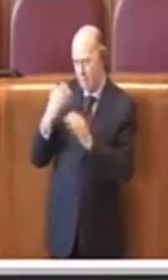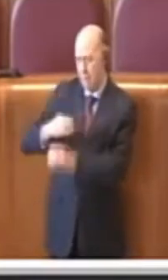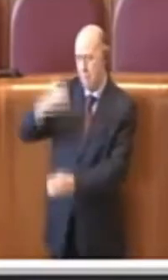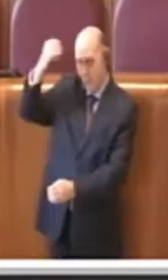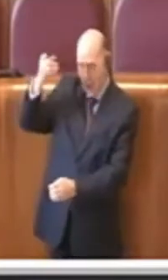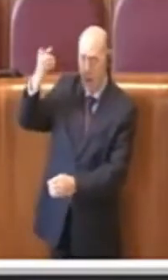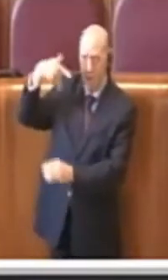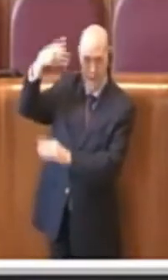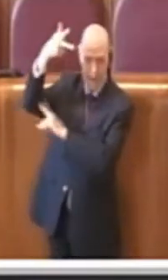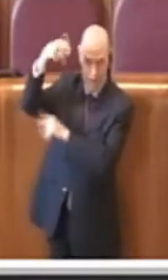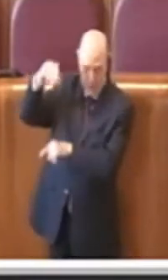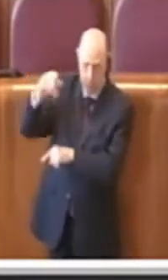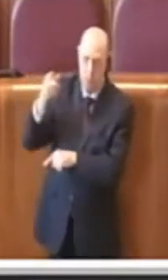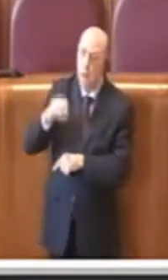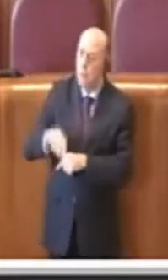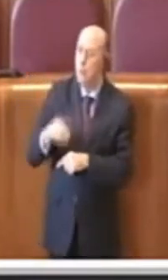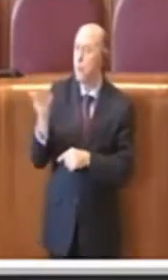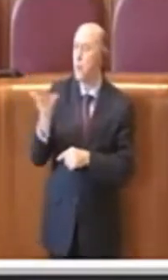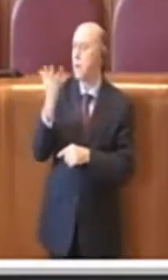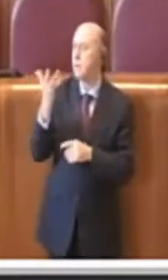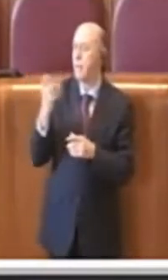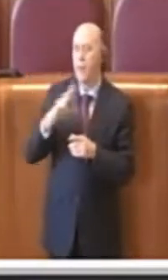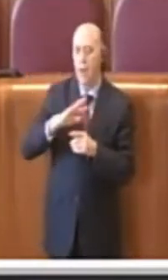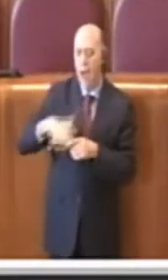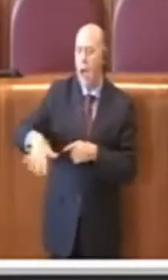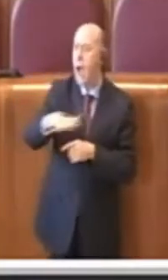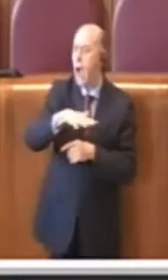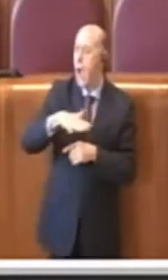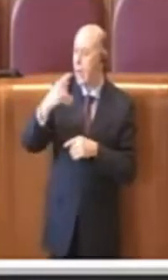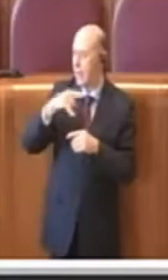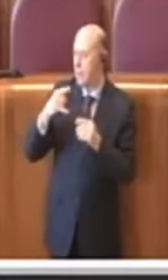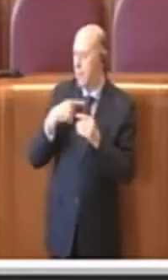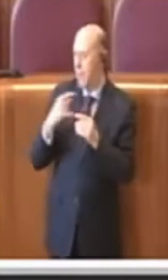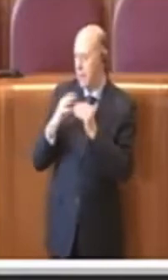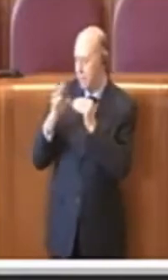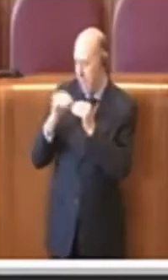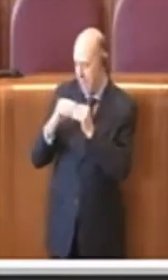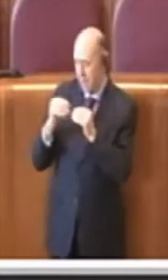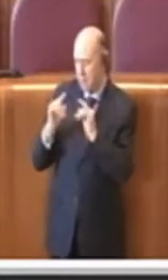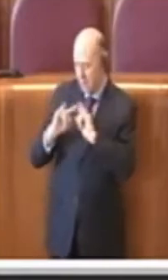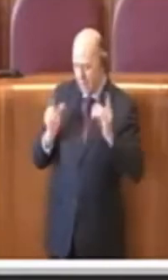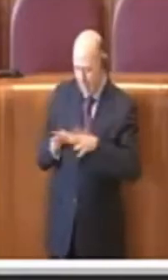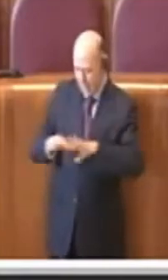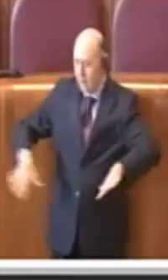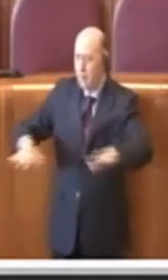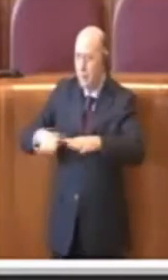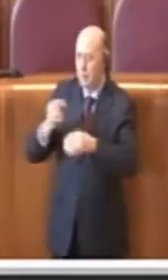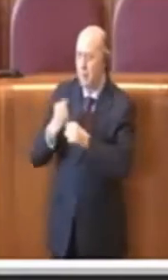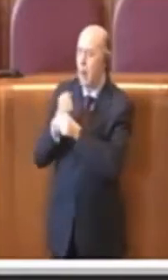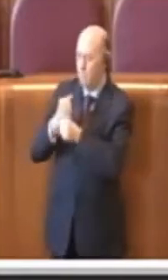sia anche per quanto riguarda le aree di cantiere per installazioni dei pali. Grazie Presidente.